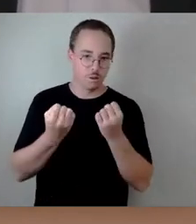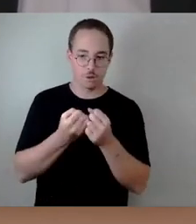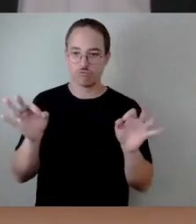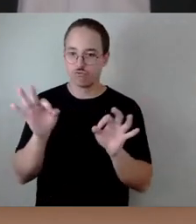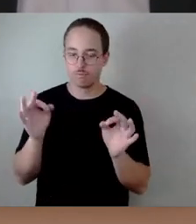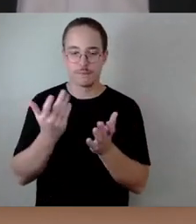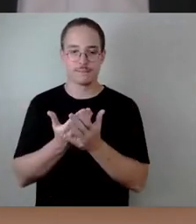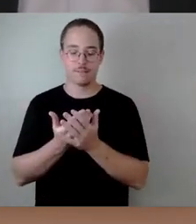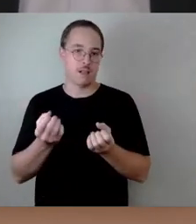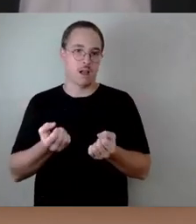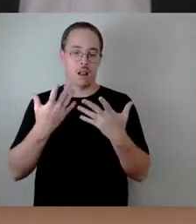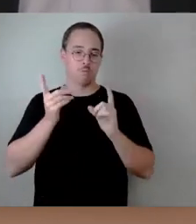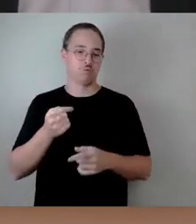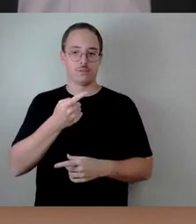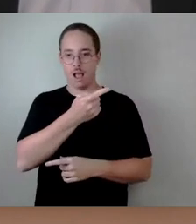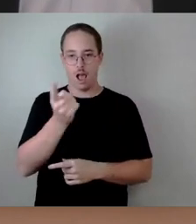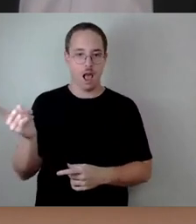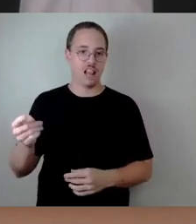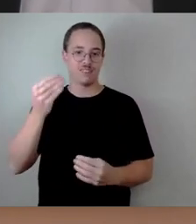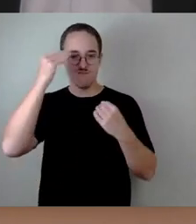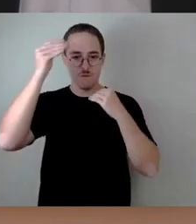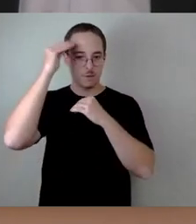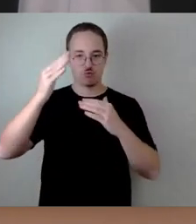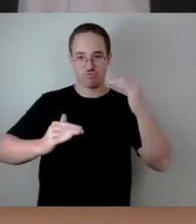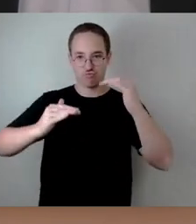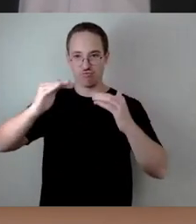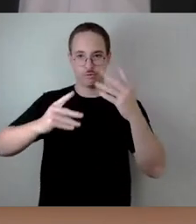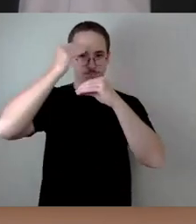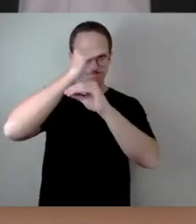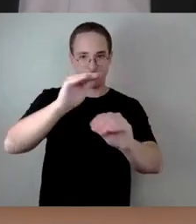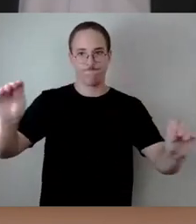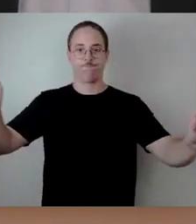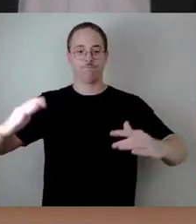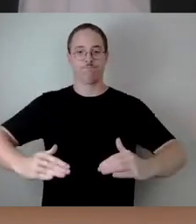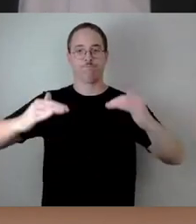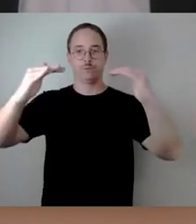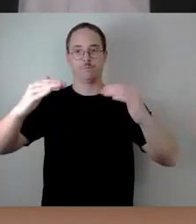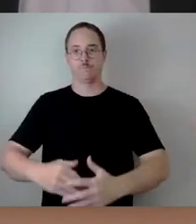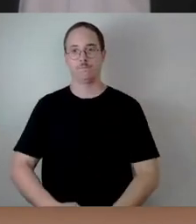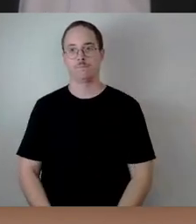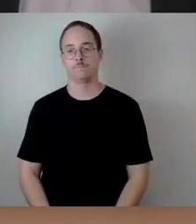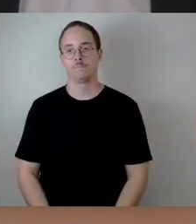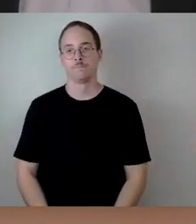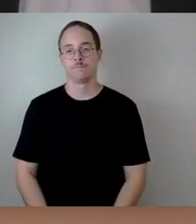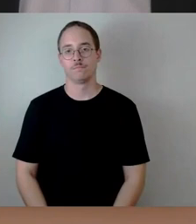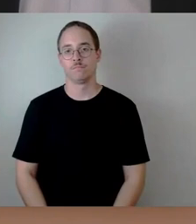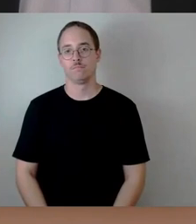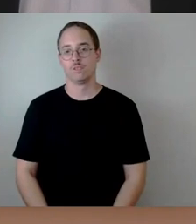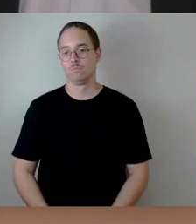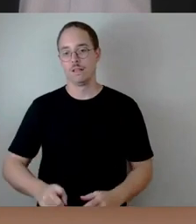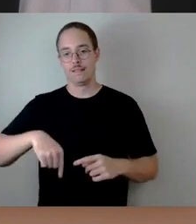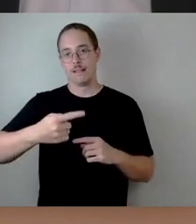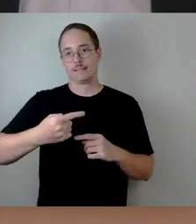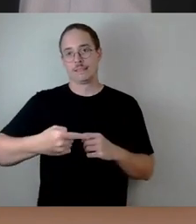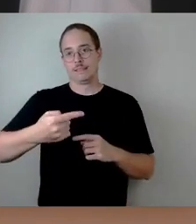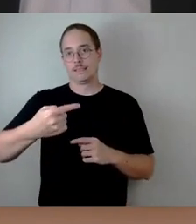der Informationen sind. Und wie gesagt, in den nächsten Tagen wird uns das weiter sehr, sehr